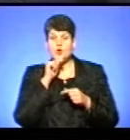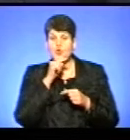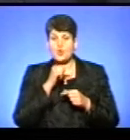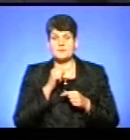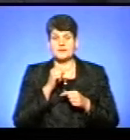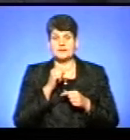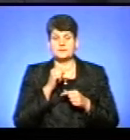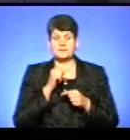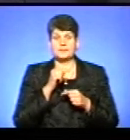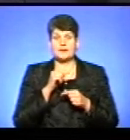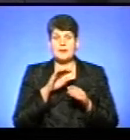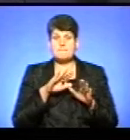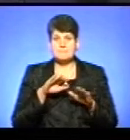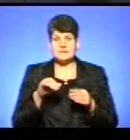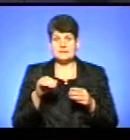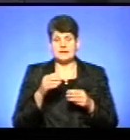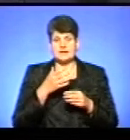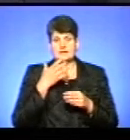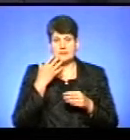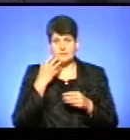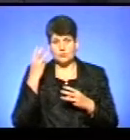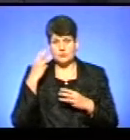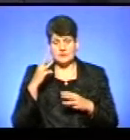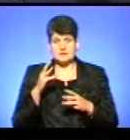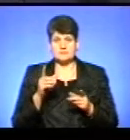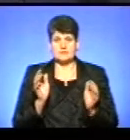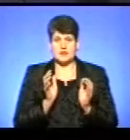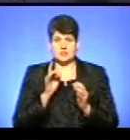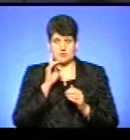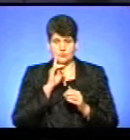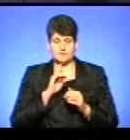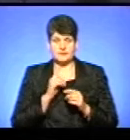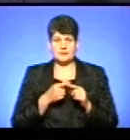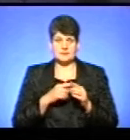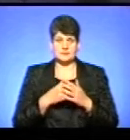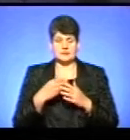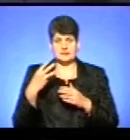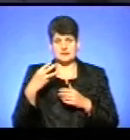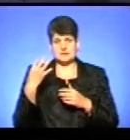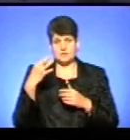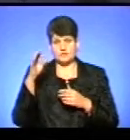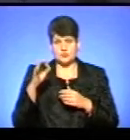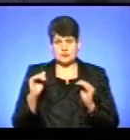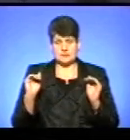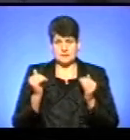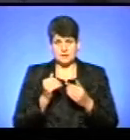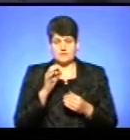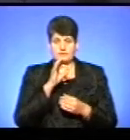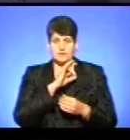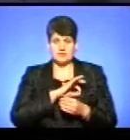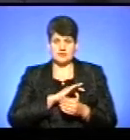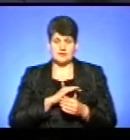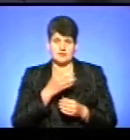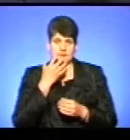після термомодернізації будинків при збереженні комфорту. Це десь оцінюється біля 30-40% зменшення споживання теплової